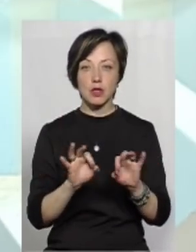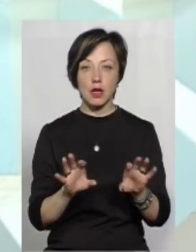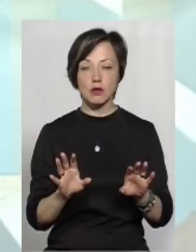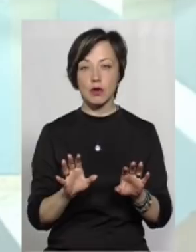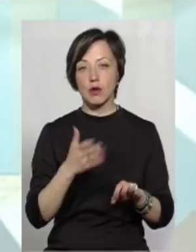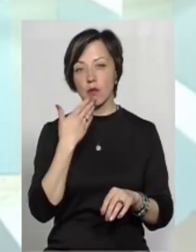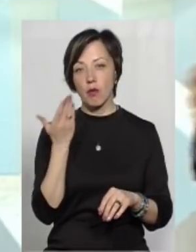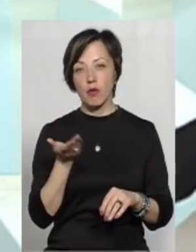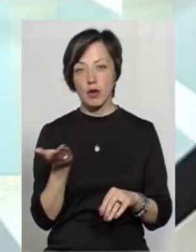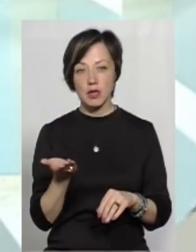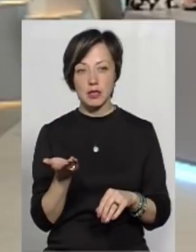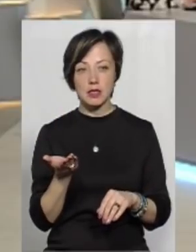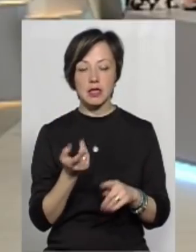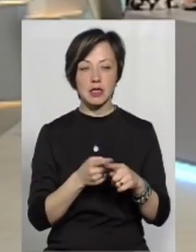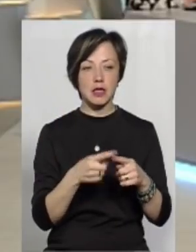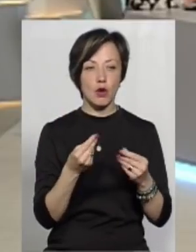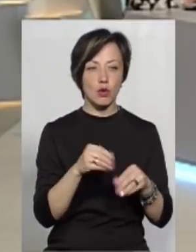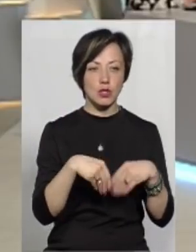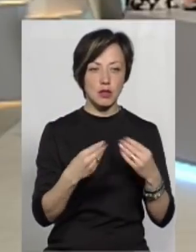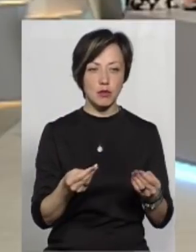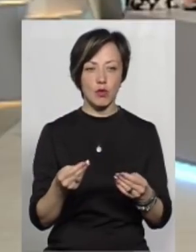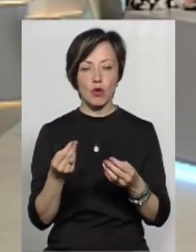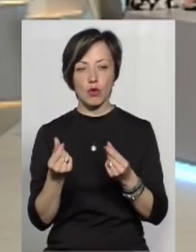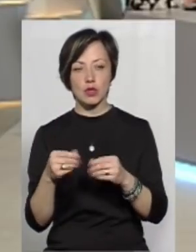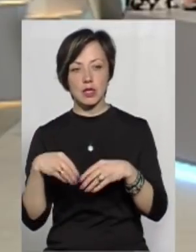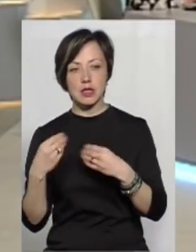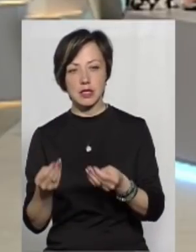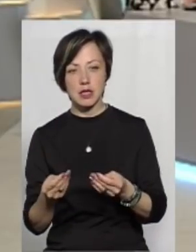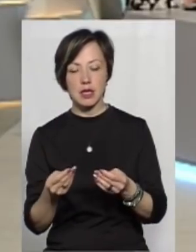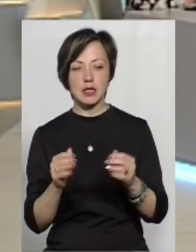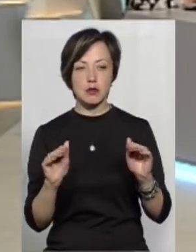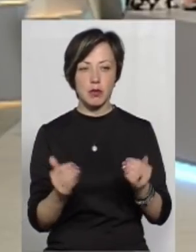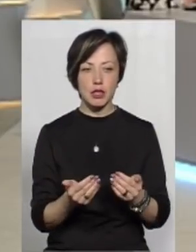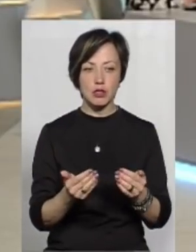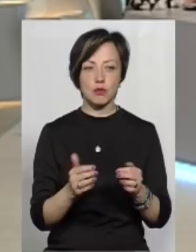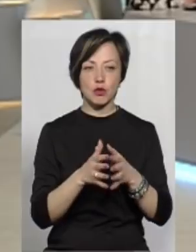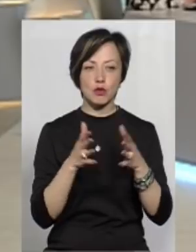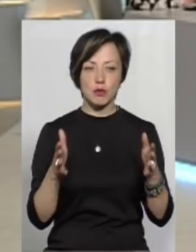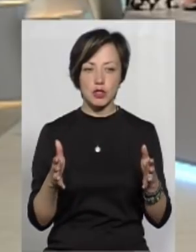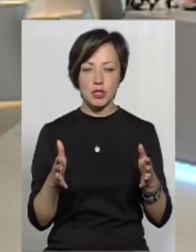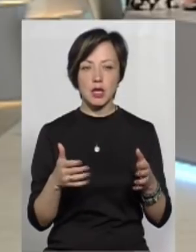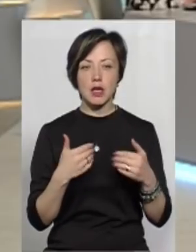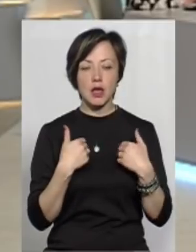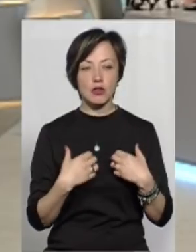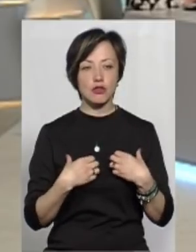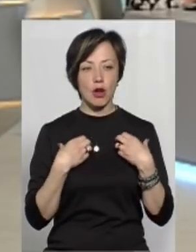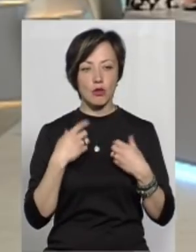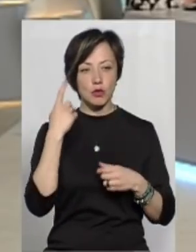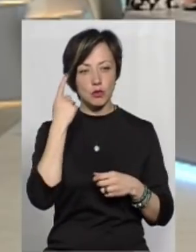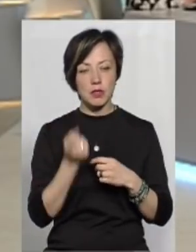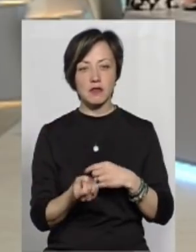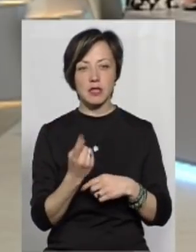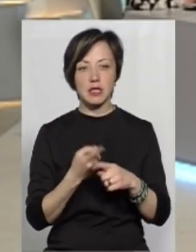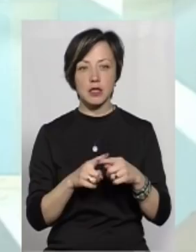популісти, що ми там на це гроші дамо, і на це гроші дамо, і на це зменшимо, а тут збільшимо. Я з жахом думаю,